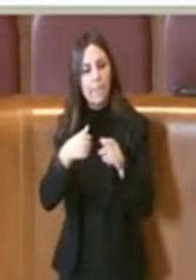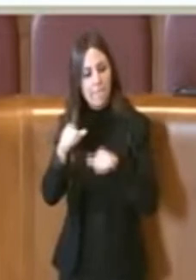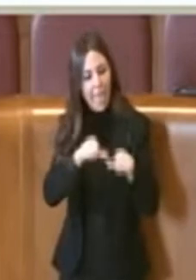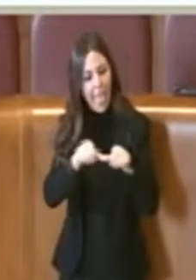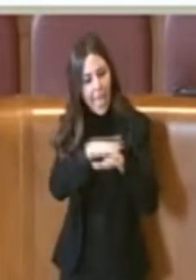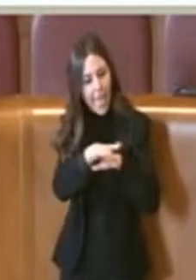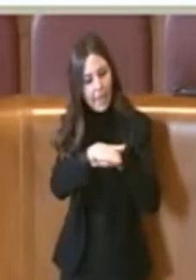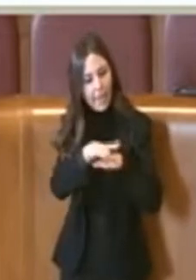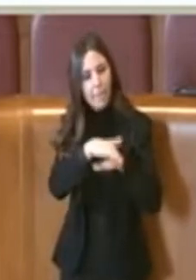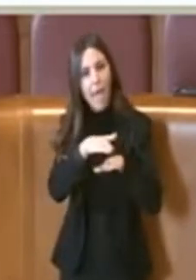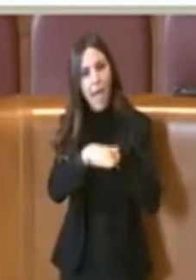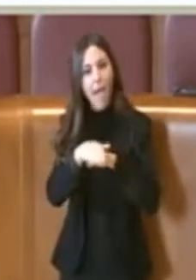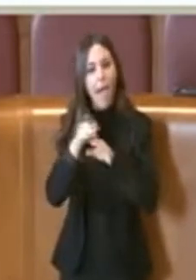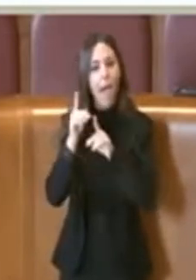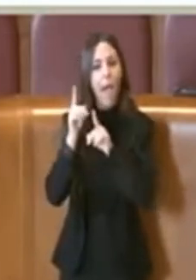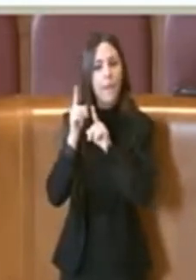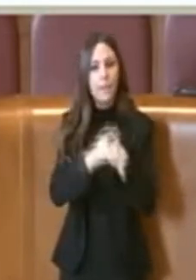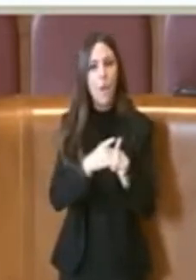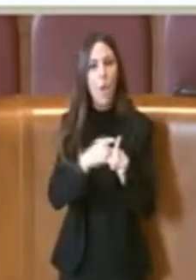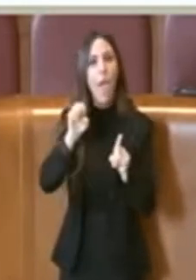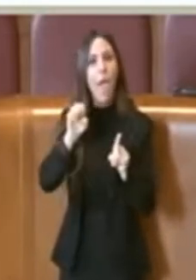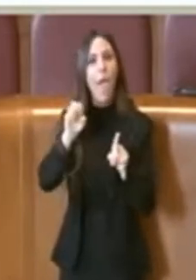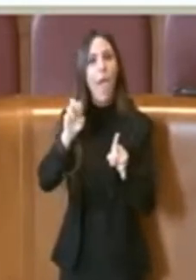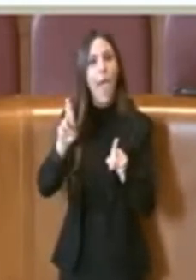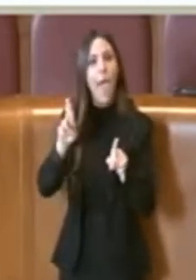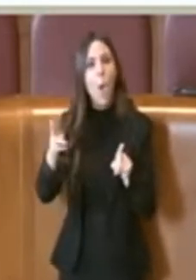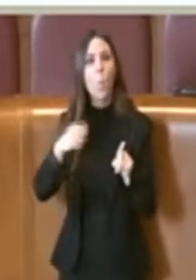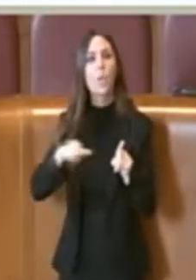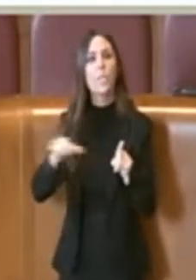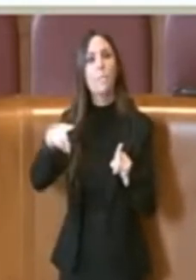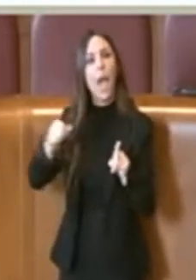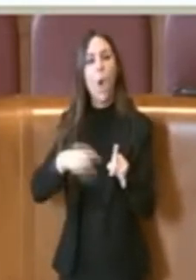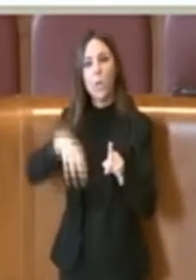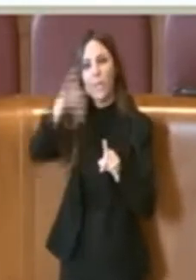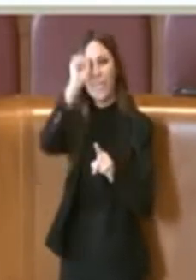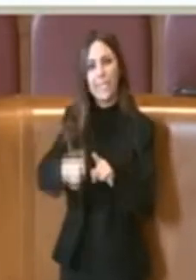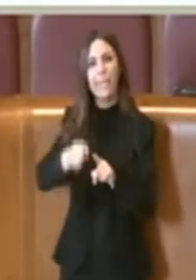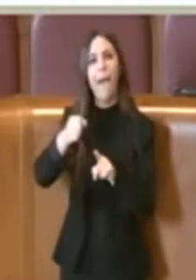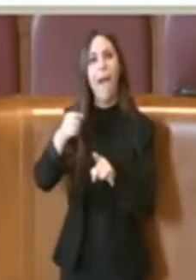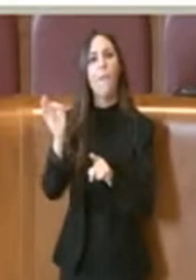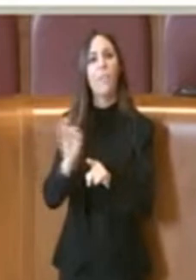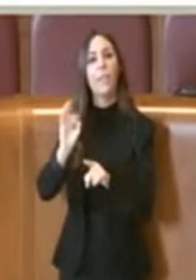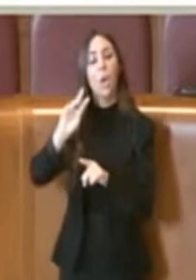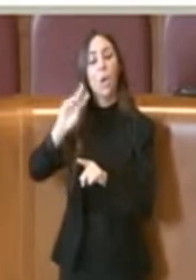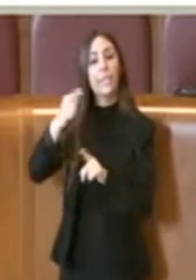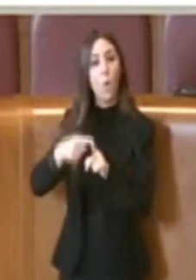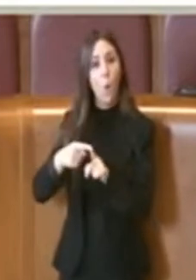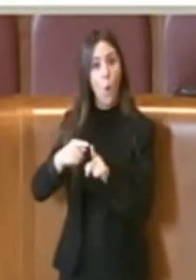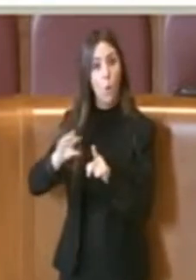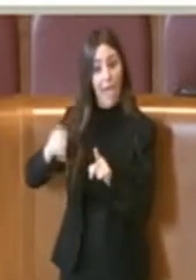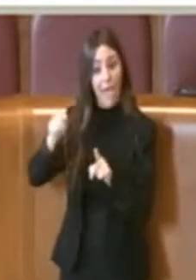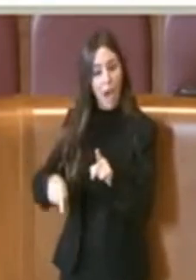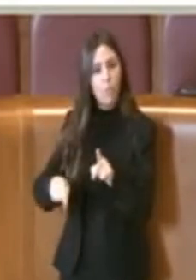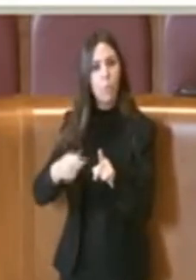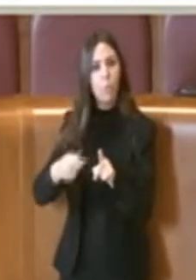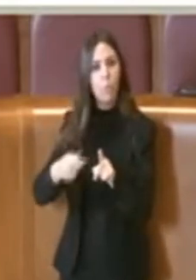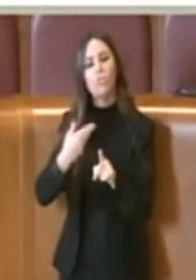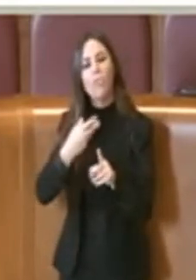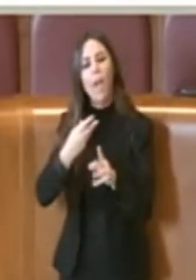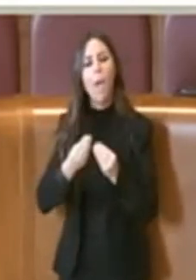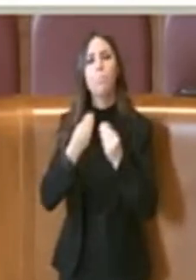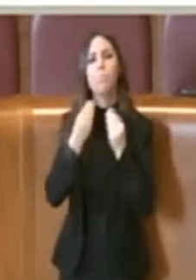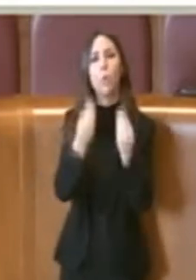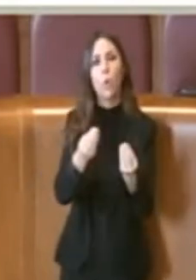eseguita da EUR-SPAC con l'Università Federico II tramite ovviamente un prodotto, la Bamectina, che viene